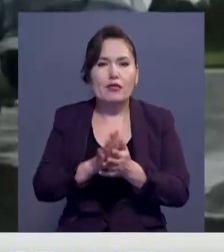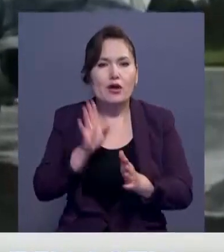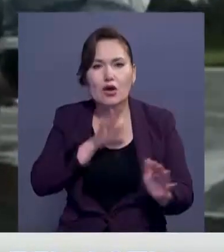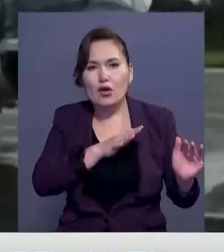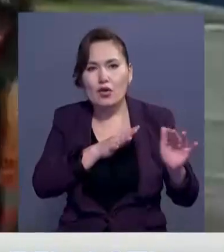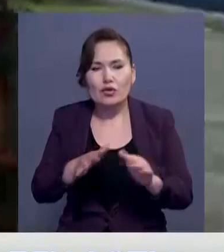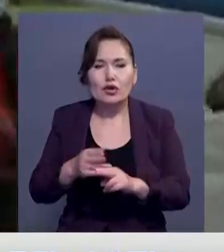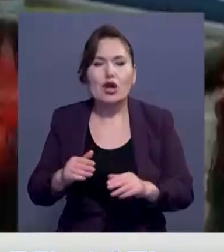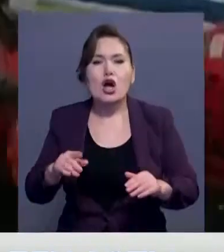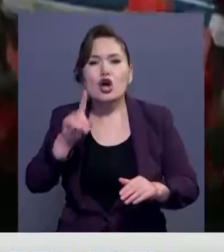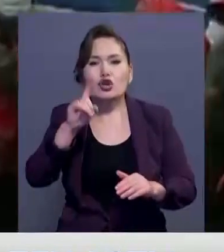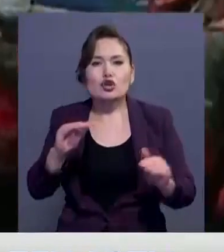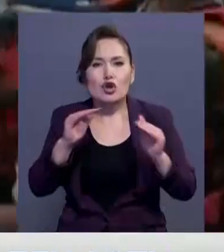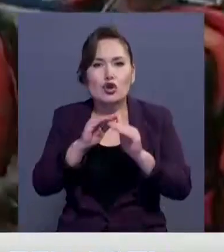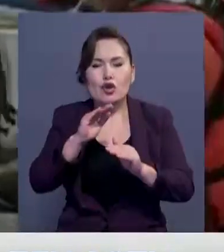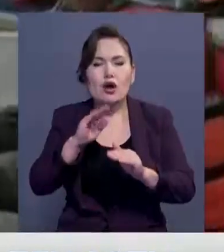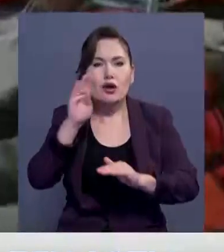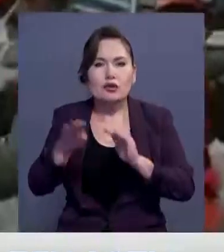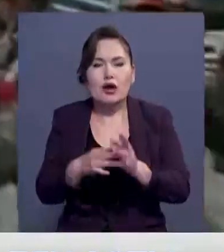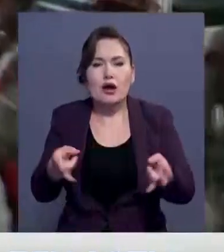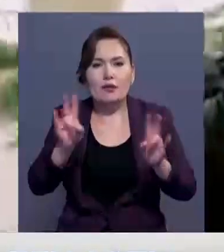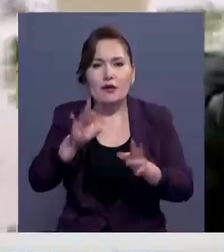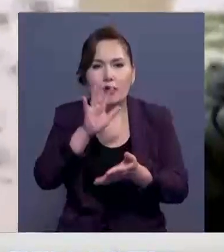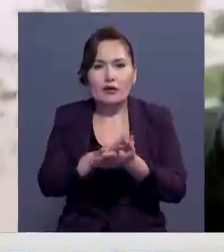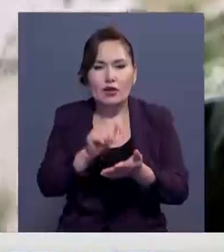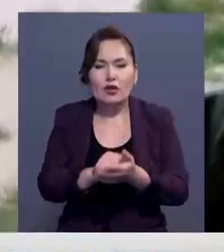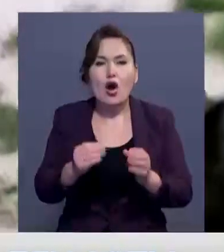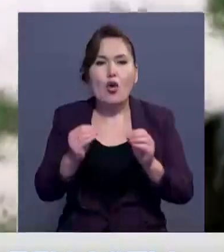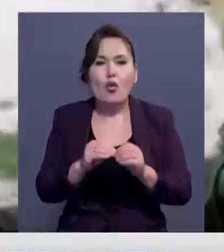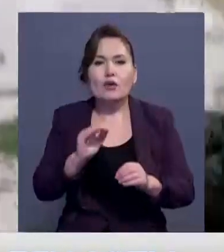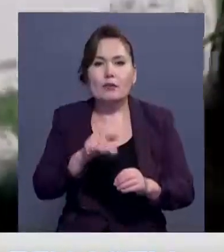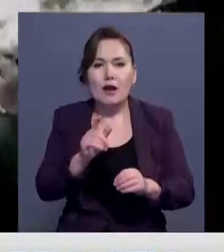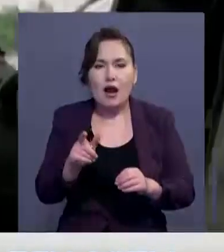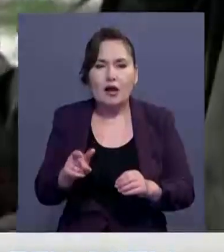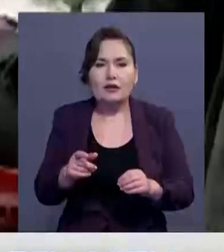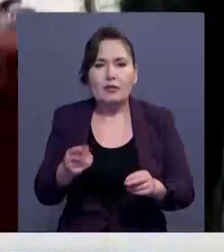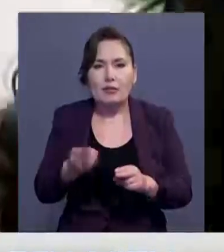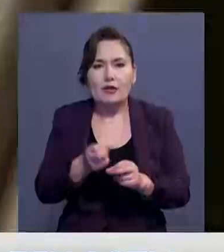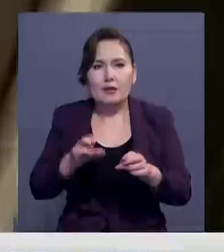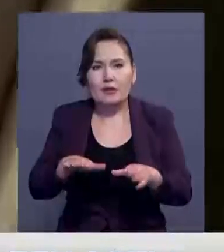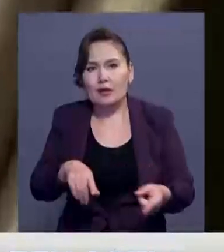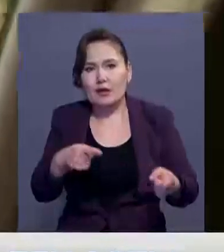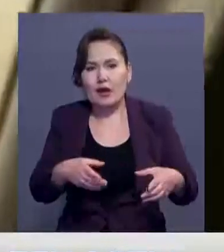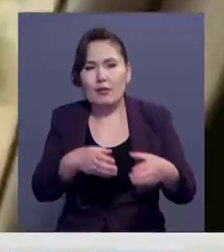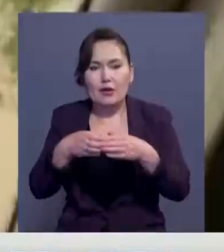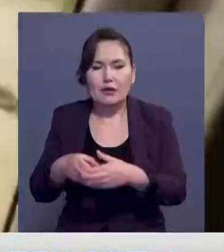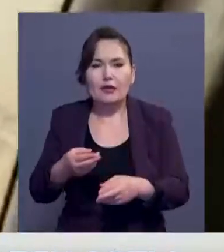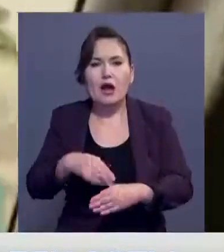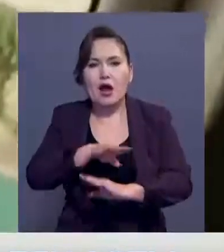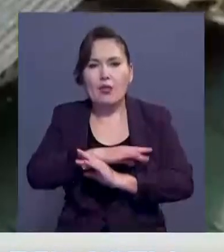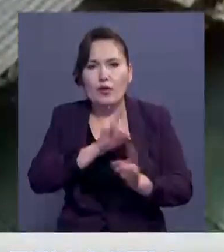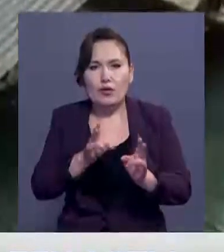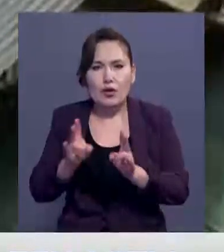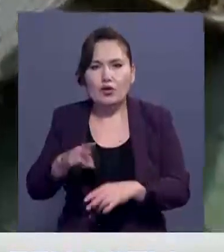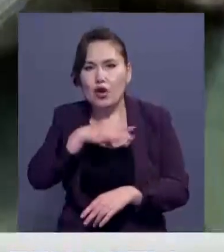лайк үшкіннен жүздеген ұйығырап 10 мүміндіған тұрғын зардап шеккен. Жергілікті белгі өкілдерінің айтыңырша қаза тапқандардың қарасы